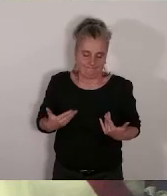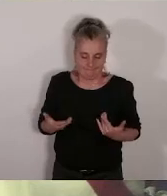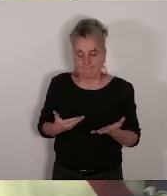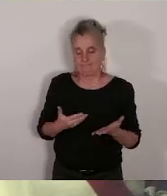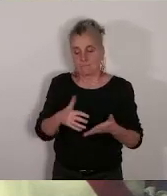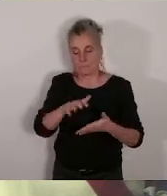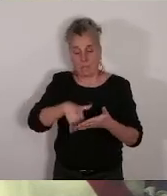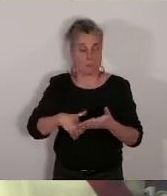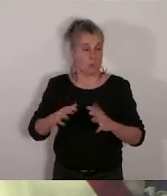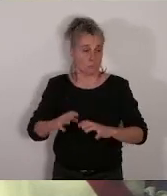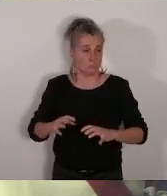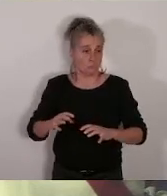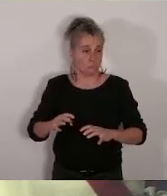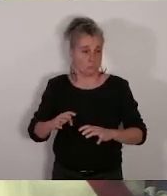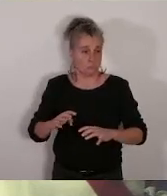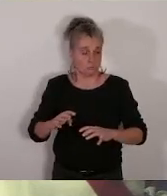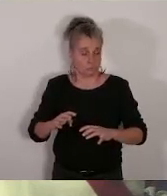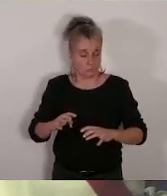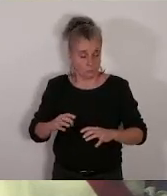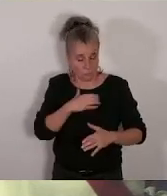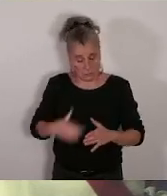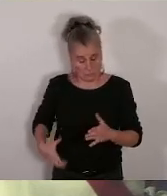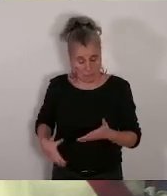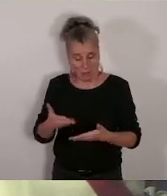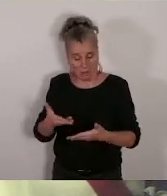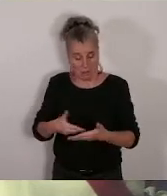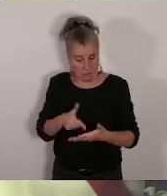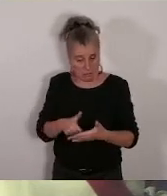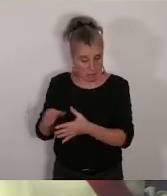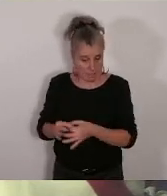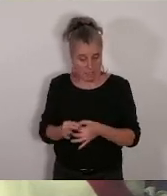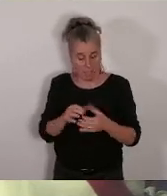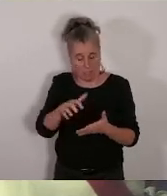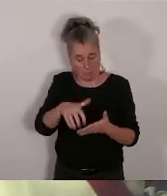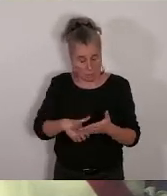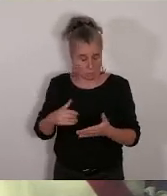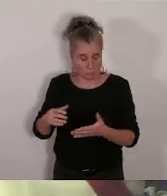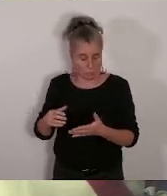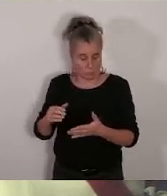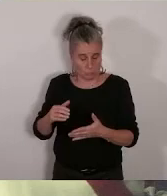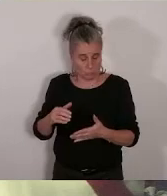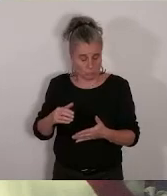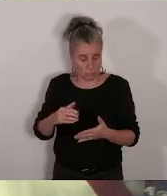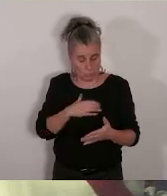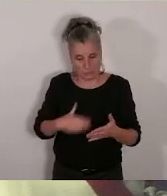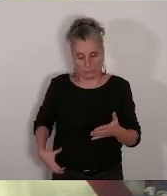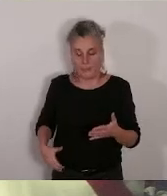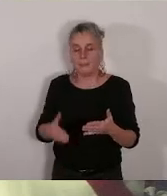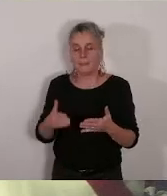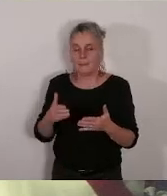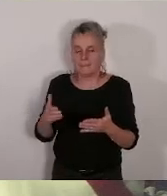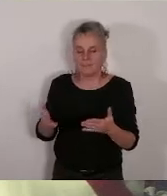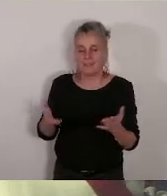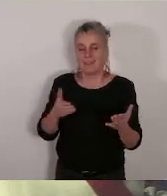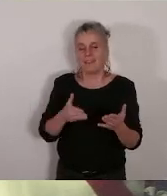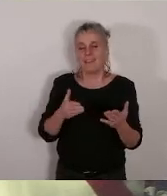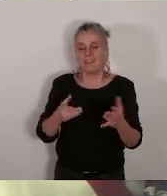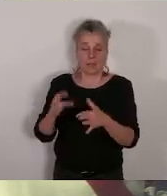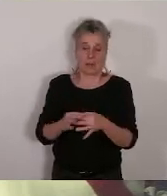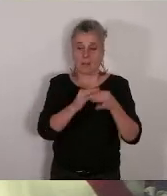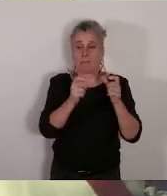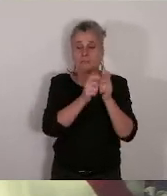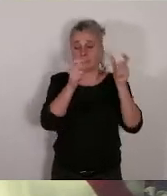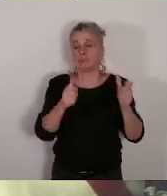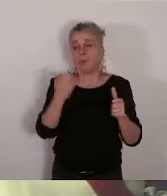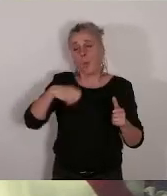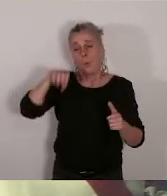concernant la participation de la ville de Marseille au financement des opérations d'euro-méditerranée pour l'année 2024 c'est un rapport qui revient chaque année